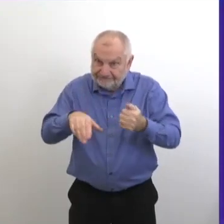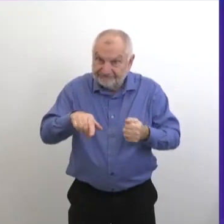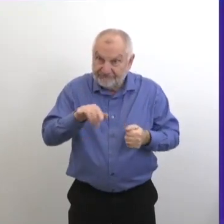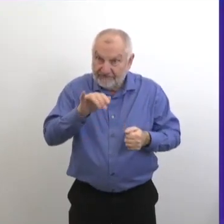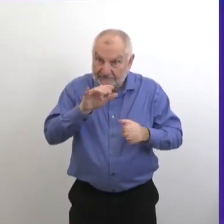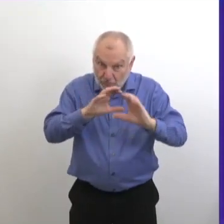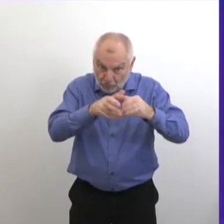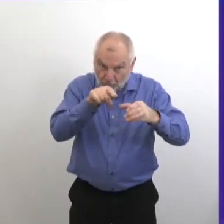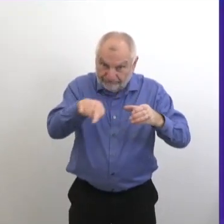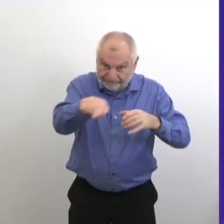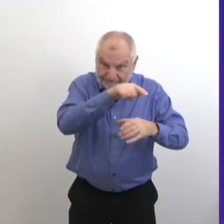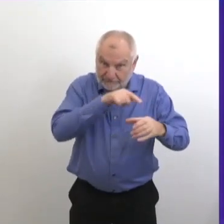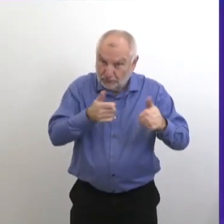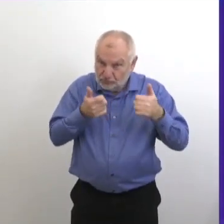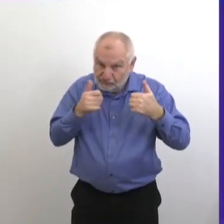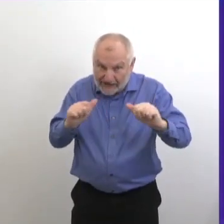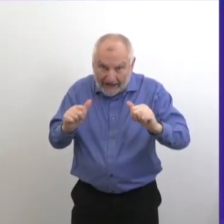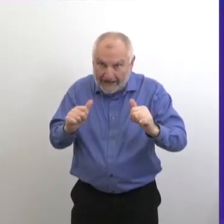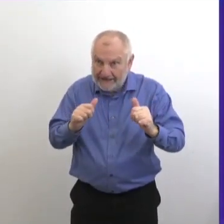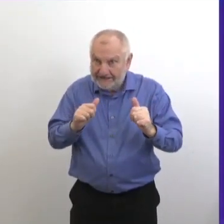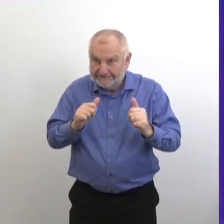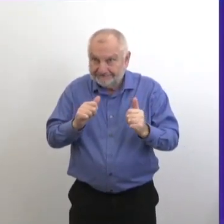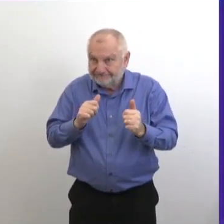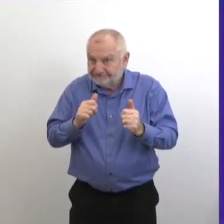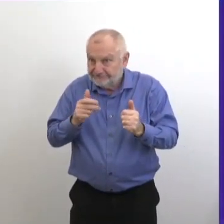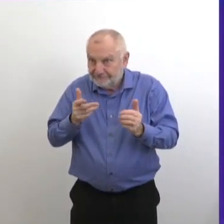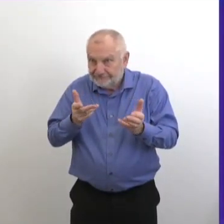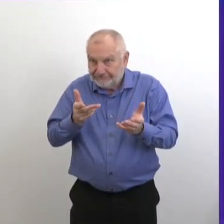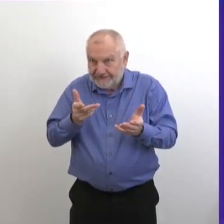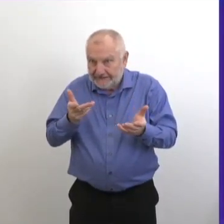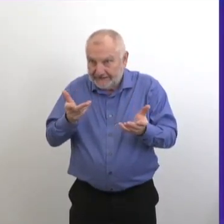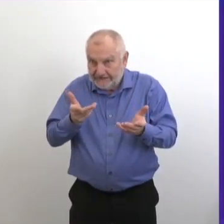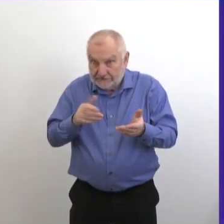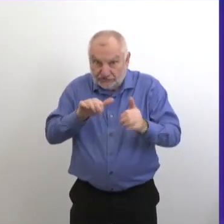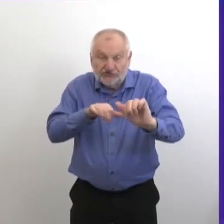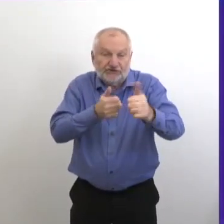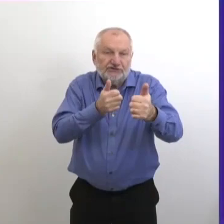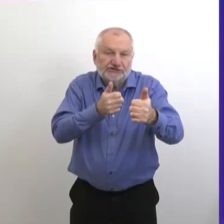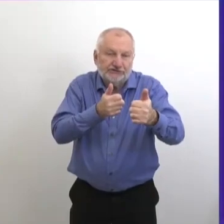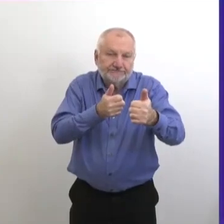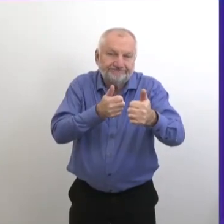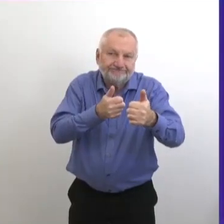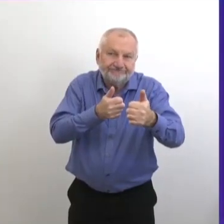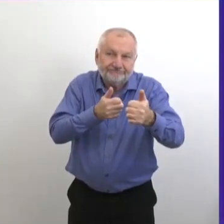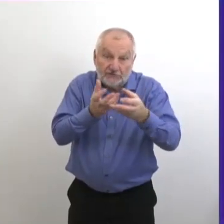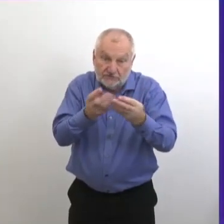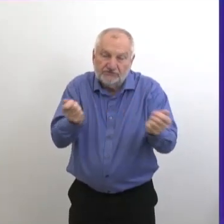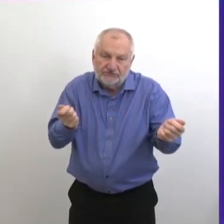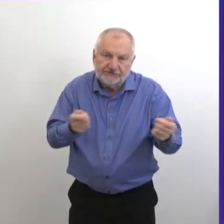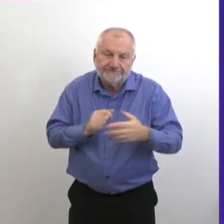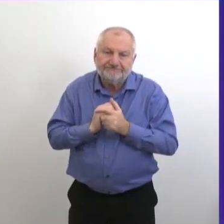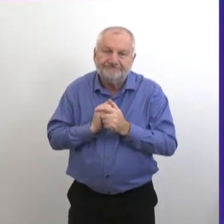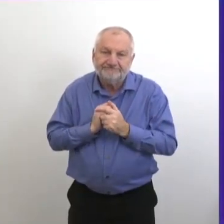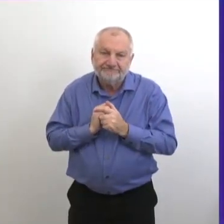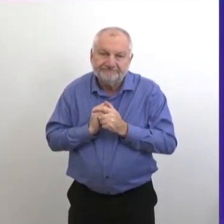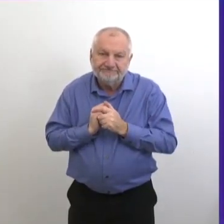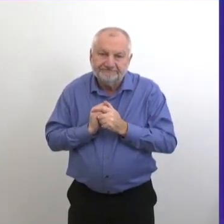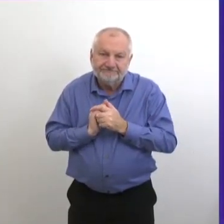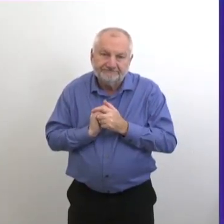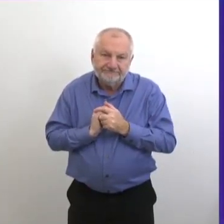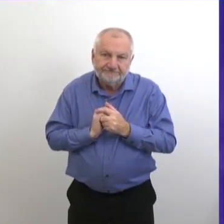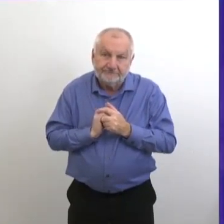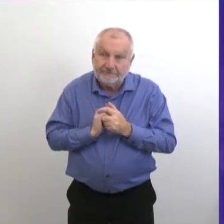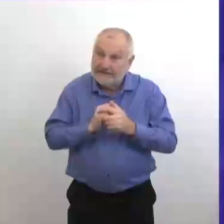afin de mieux résoudre le défi qui est vraiment unique dans des circonstances comme ça. on travaille sur de nombreux facteurs là.